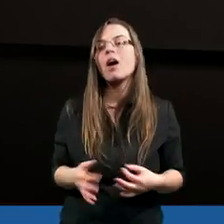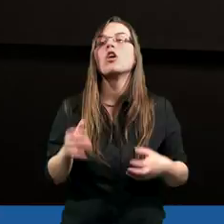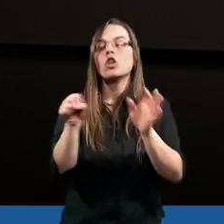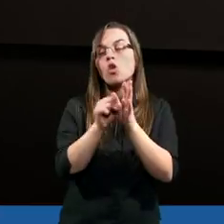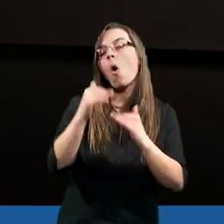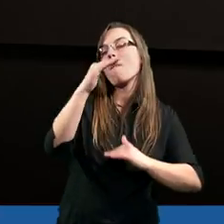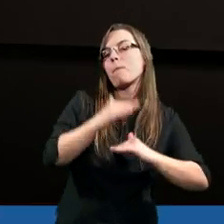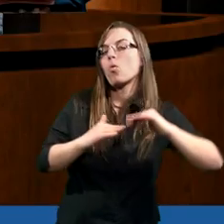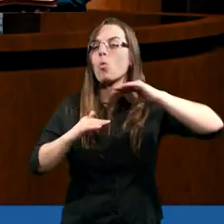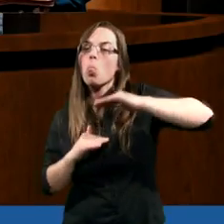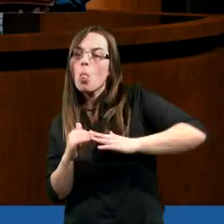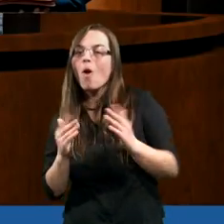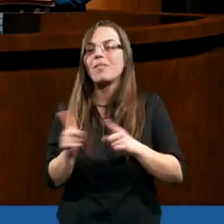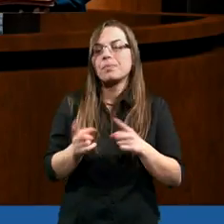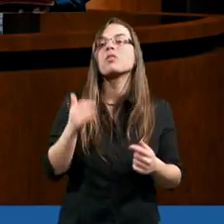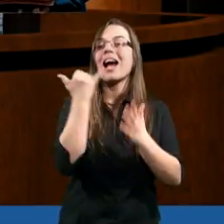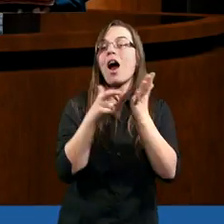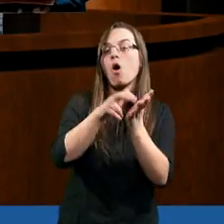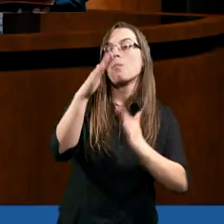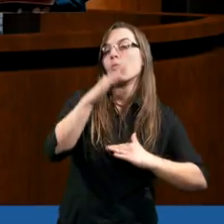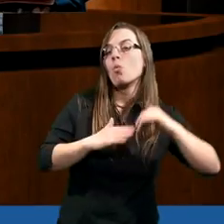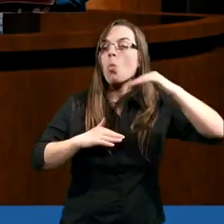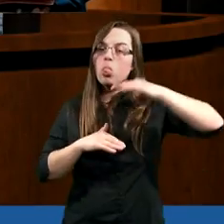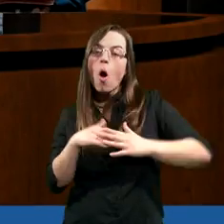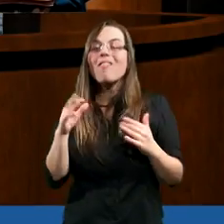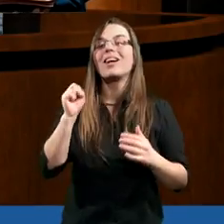Kościół do budowli. Jeśli chodzi o budowlę,